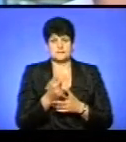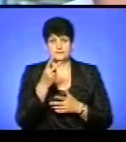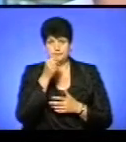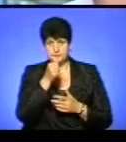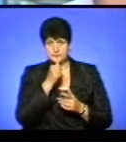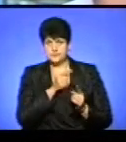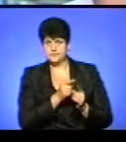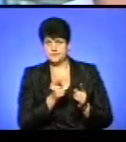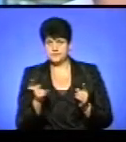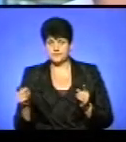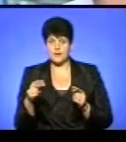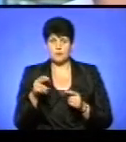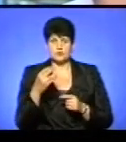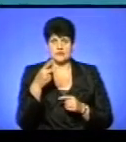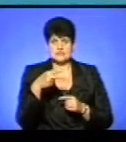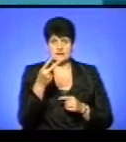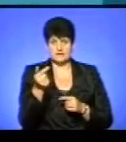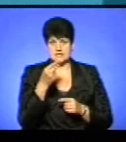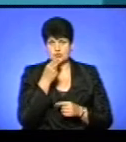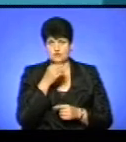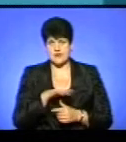два місяці по 22 гривні за харчування.